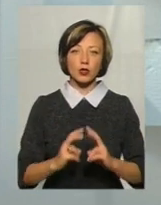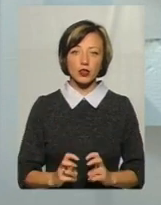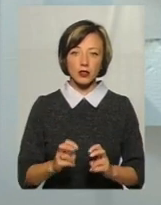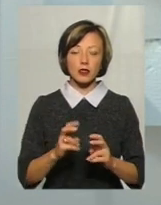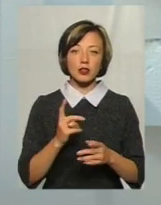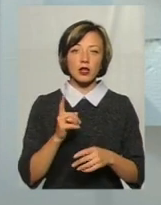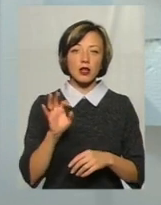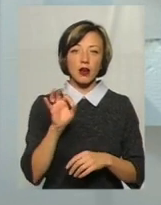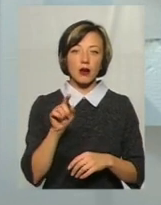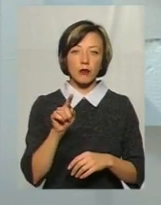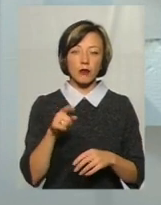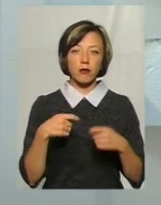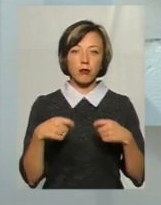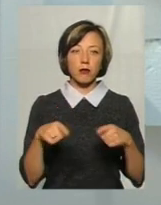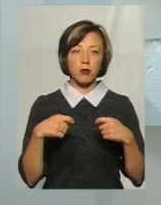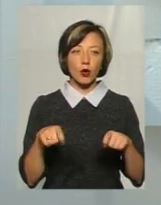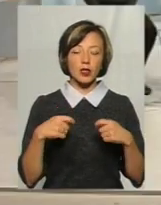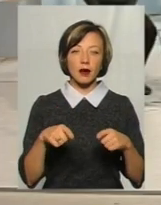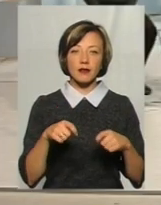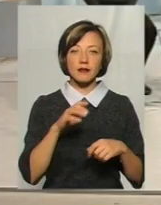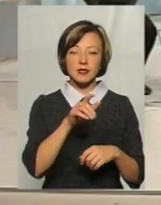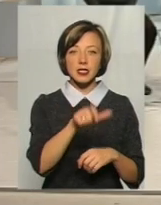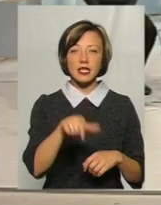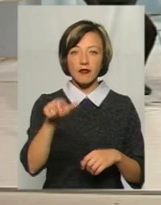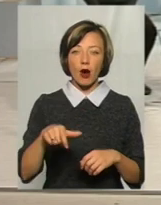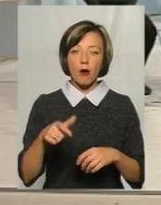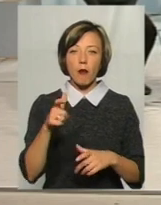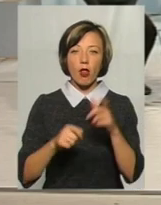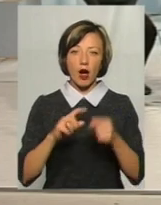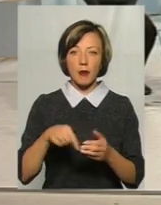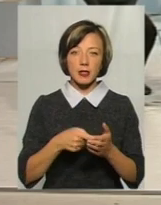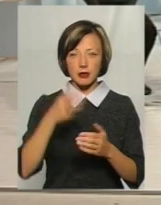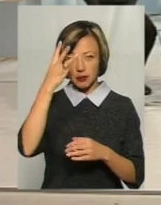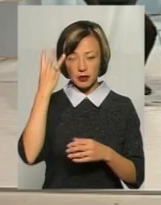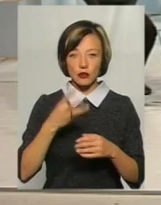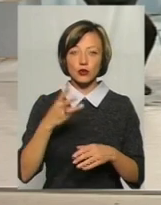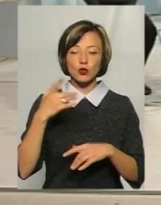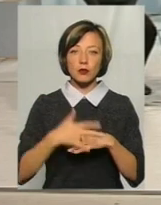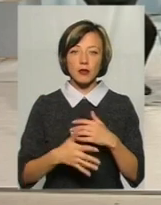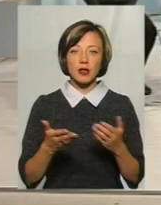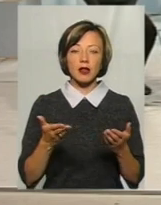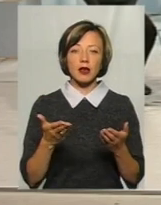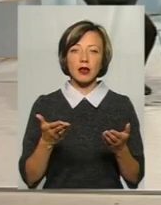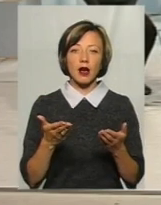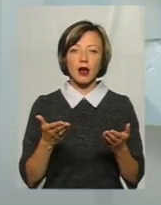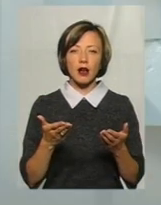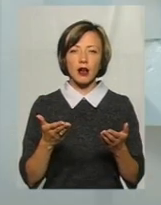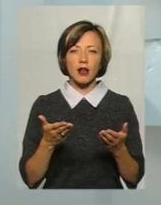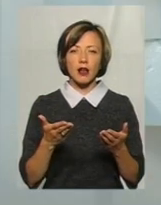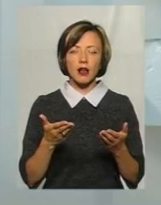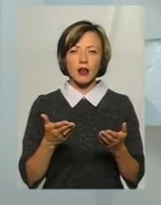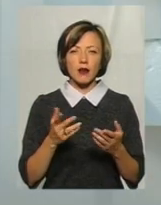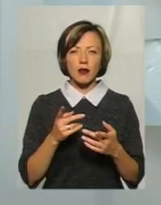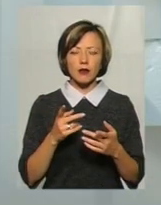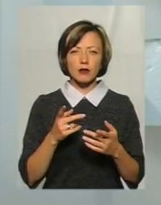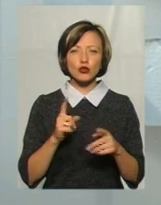вивчення продавців молока в містах Хмельницького, і зрозуміли, який потенціал на цьому ринку. Чому люди приїжджають